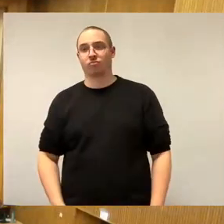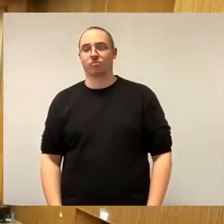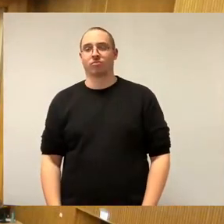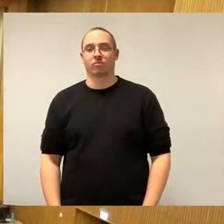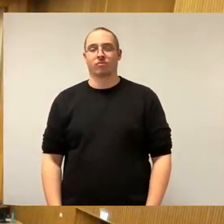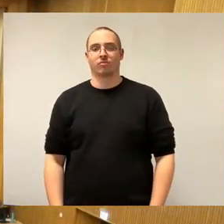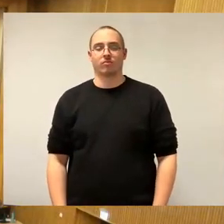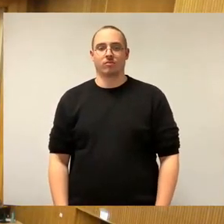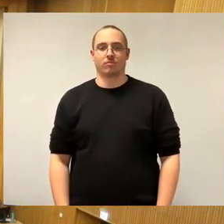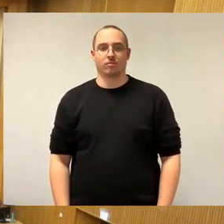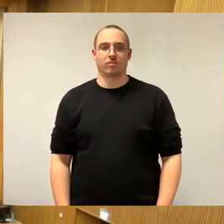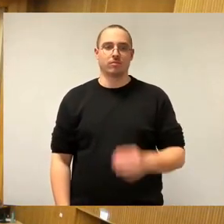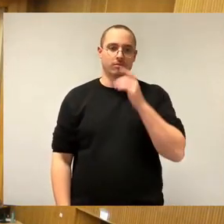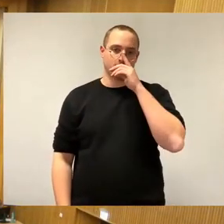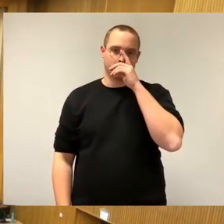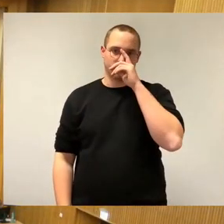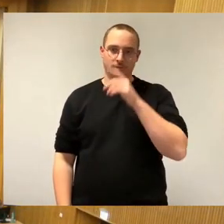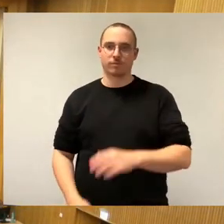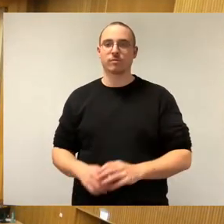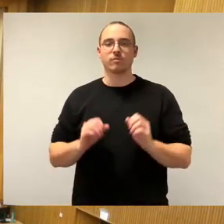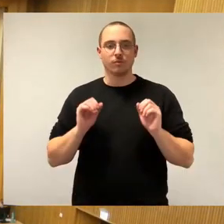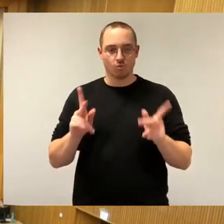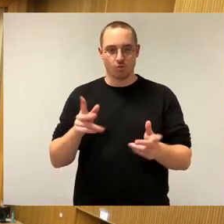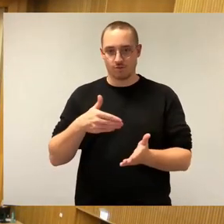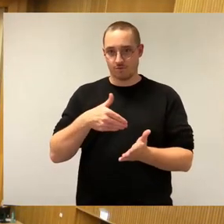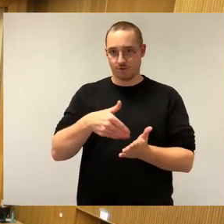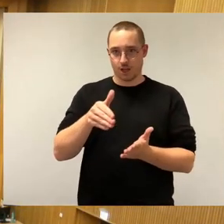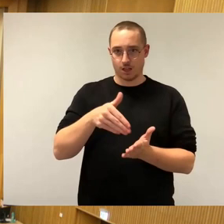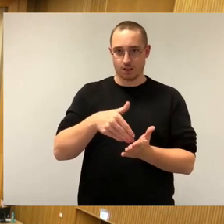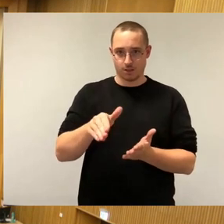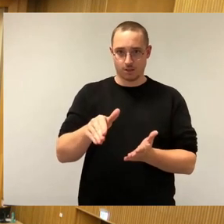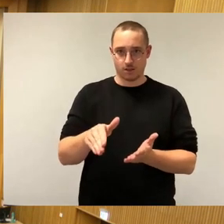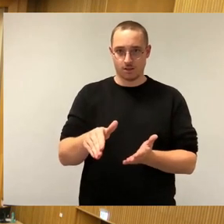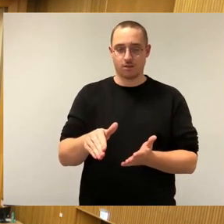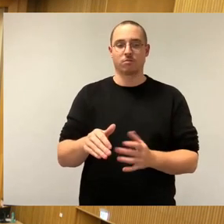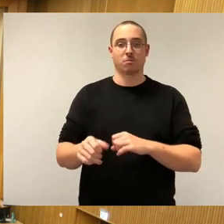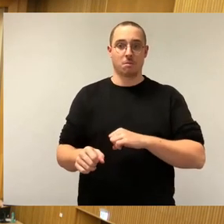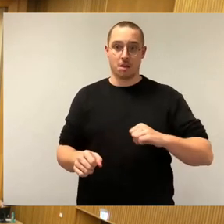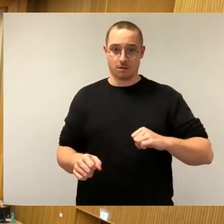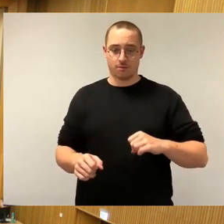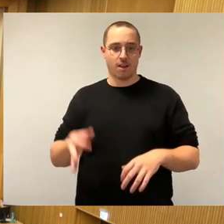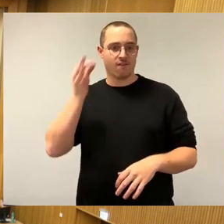Wir machen weiter. Linke Fraktion, Frau Bargow, bitte.